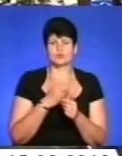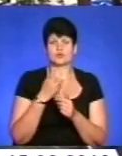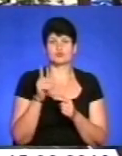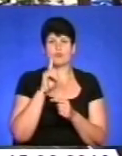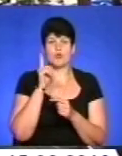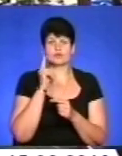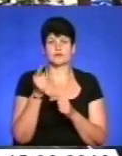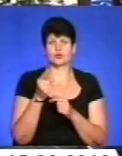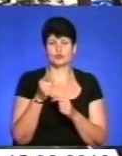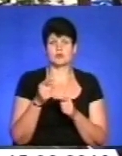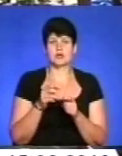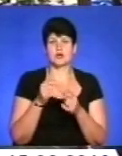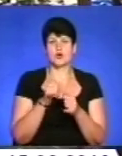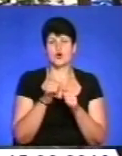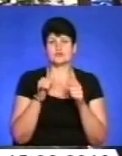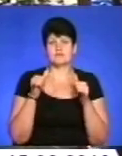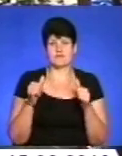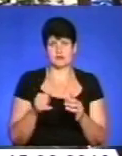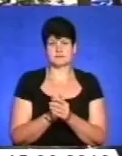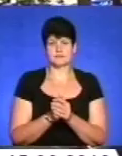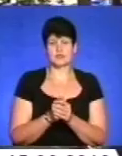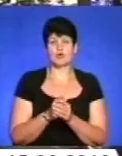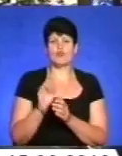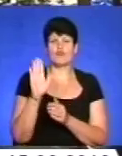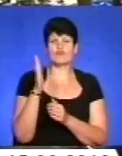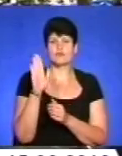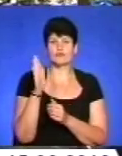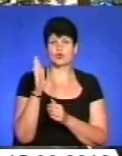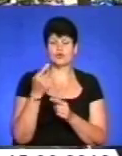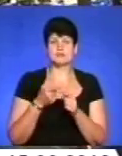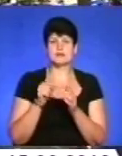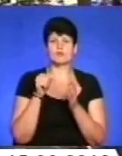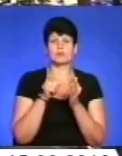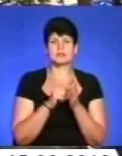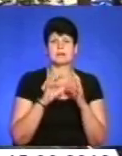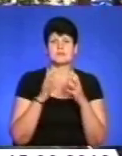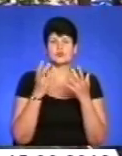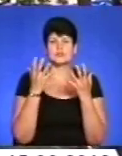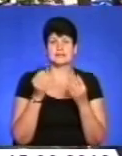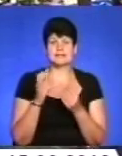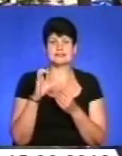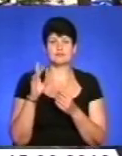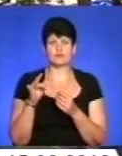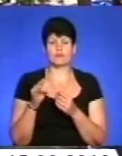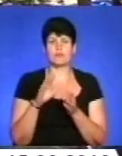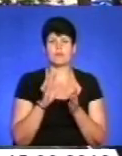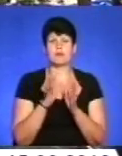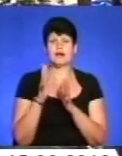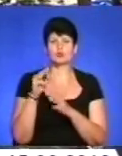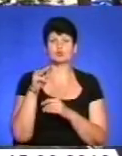Тернополі розвивалася, куди рухала молодь в Тернопіль. У вівторок це якраз співпадає міжнародний день з кейбордингу, то в парку Топільше